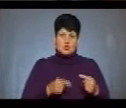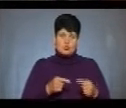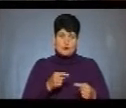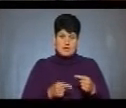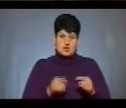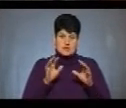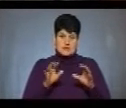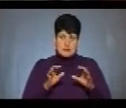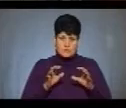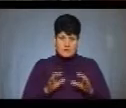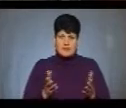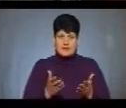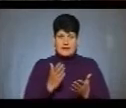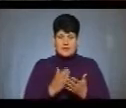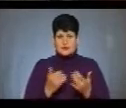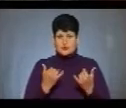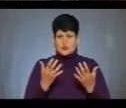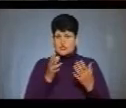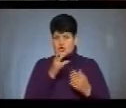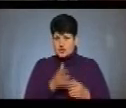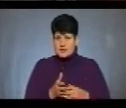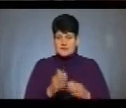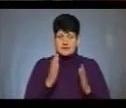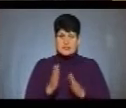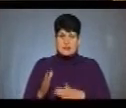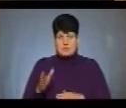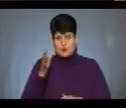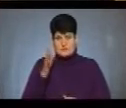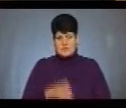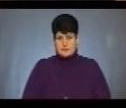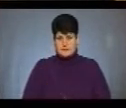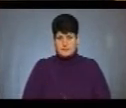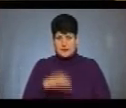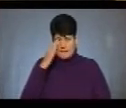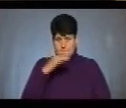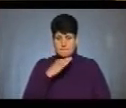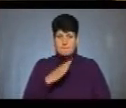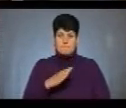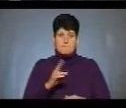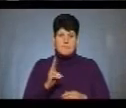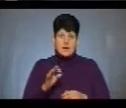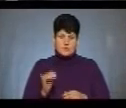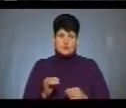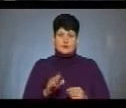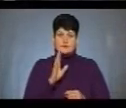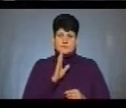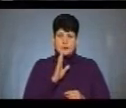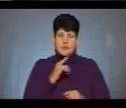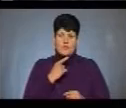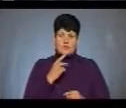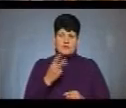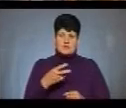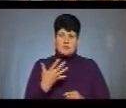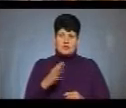чинному законодавству, яке є на сьогоднішній час в системі освіти. Батько учениці Підліснянської школи Юрій Роман 25